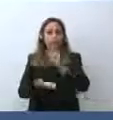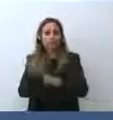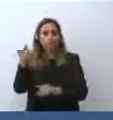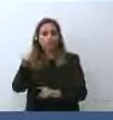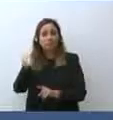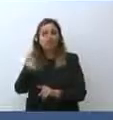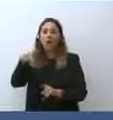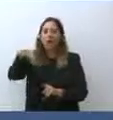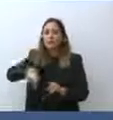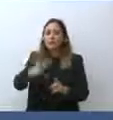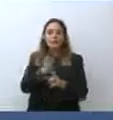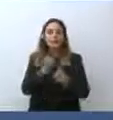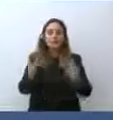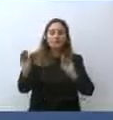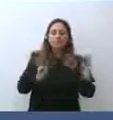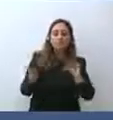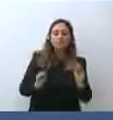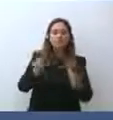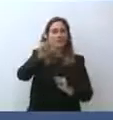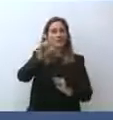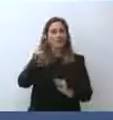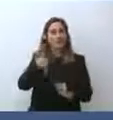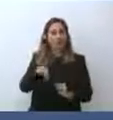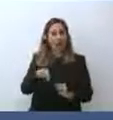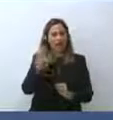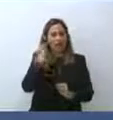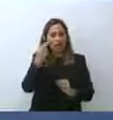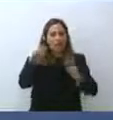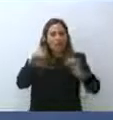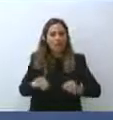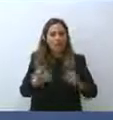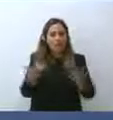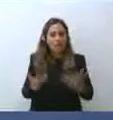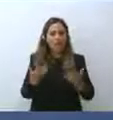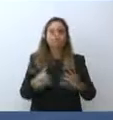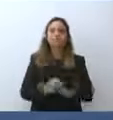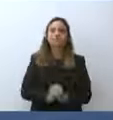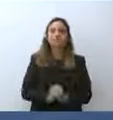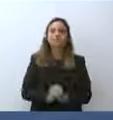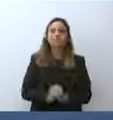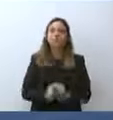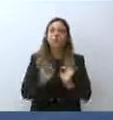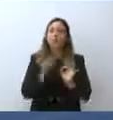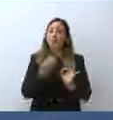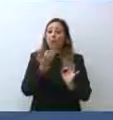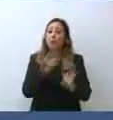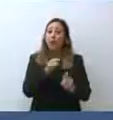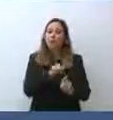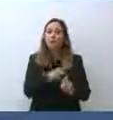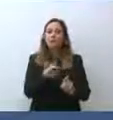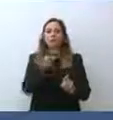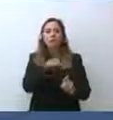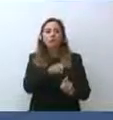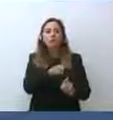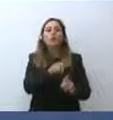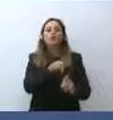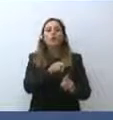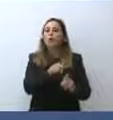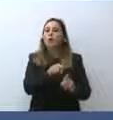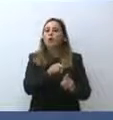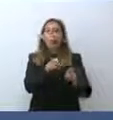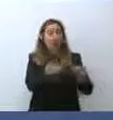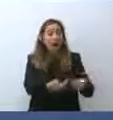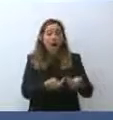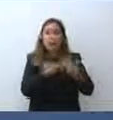ricollocazione in Italia, a cui, proprio perché sono stati coloro che ci hanno aiutato, stata immediatamente, data